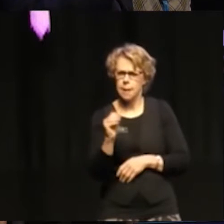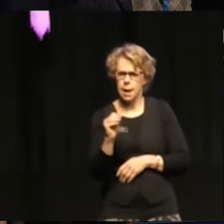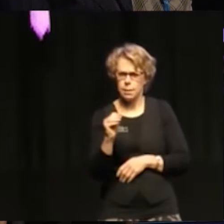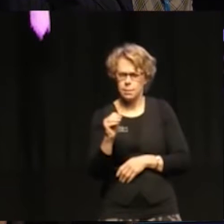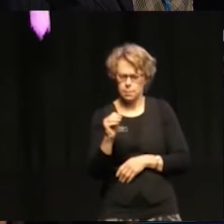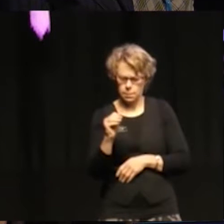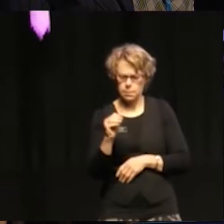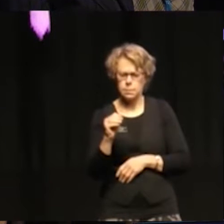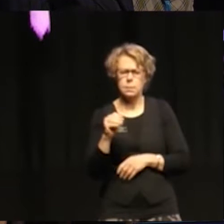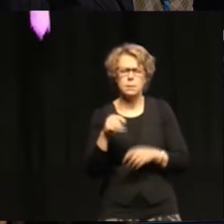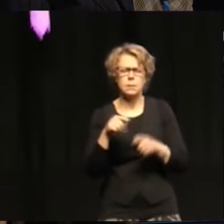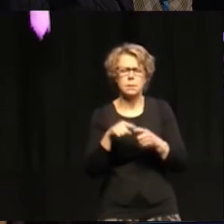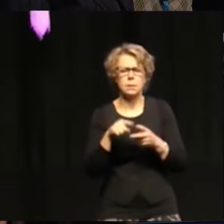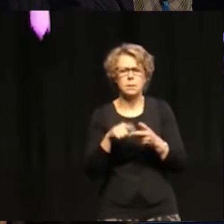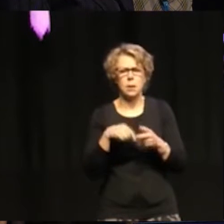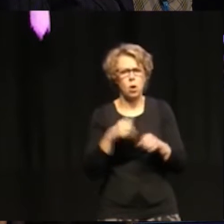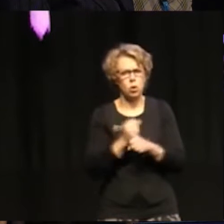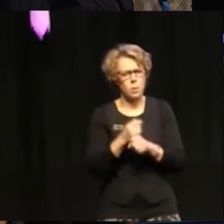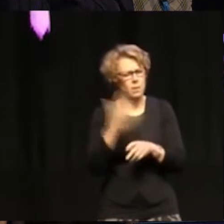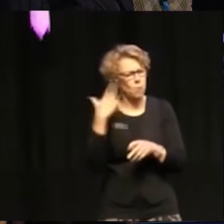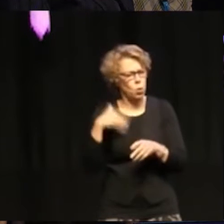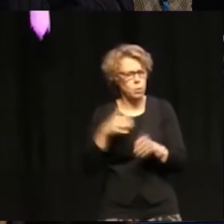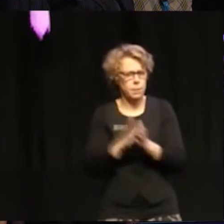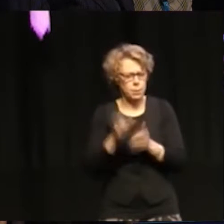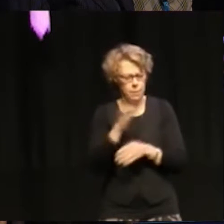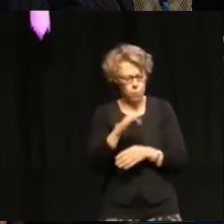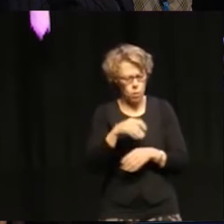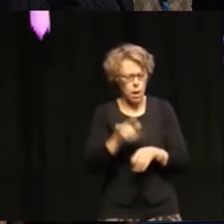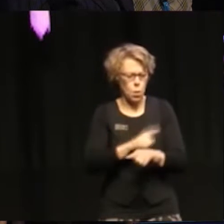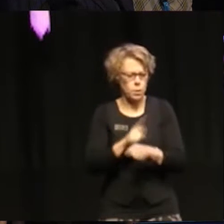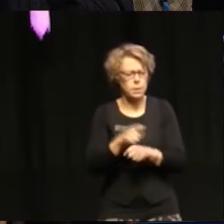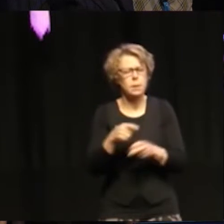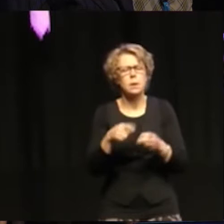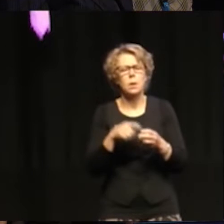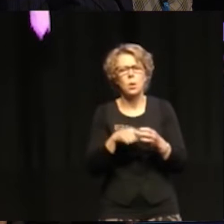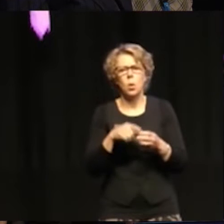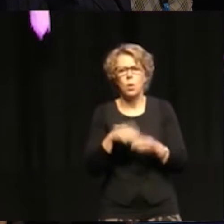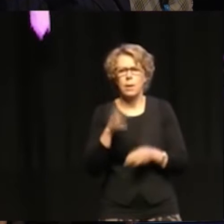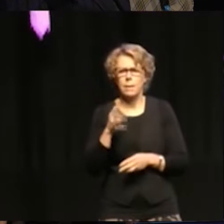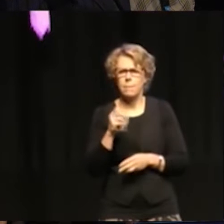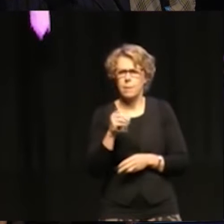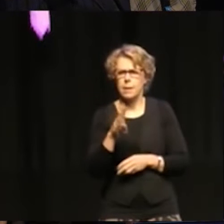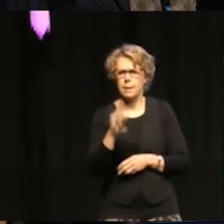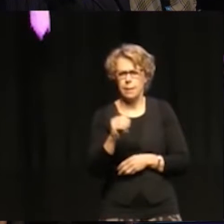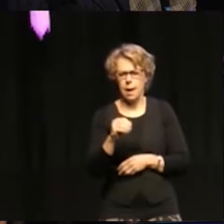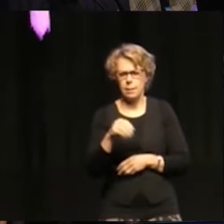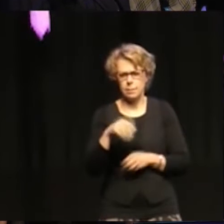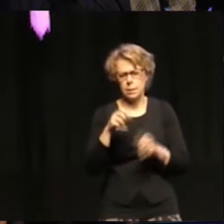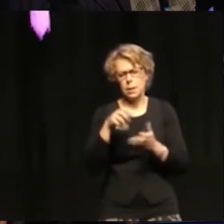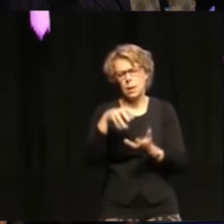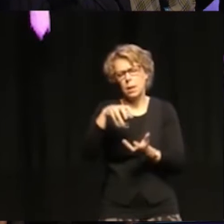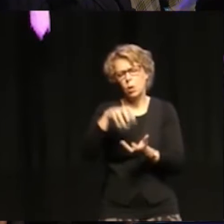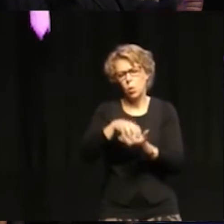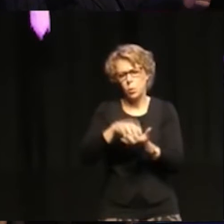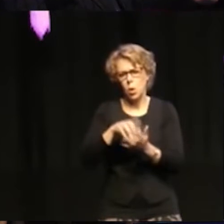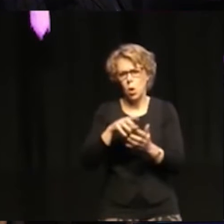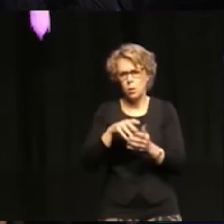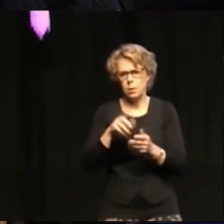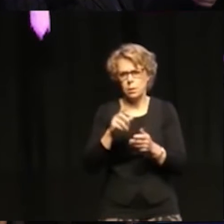UD och Sida med de här frågorna och Frida Troll-Myrsson i kommunalråd i Malmö kommun.